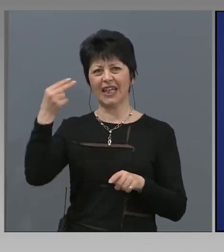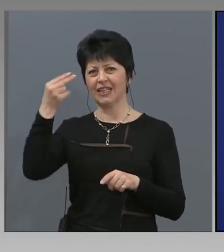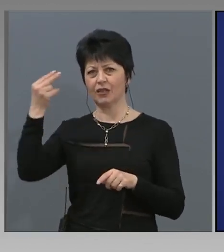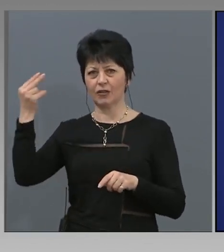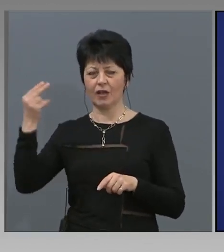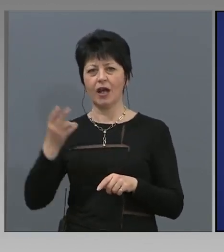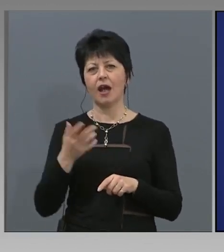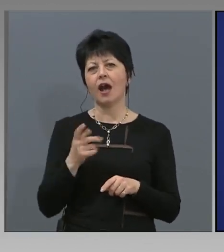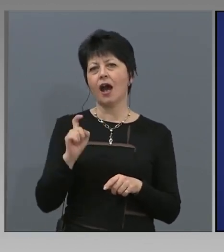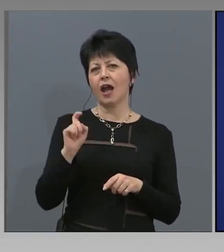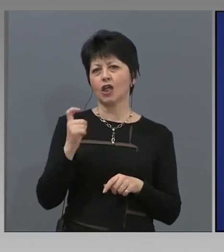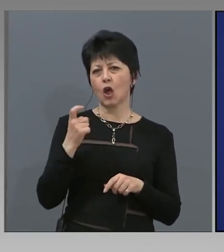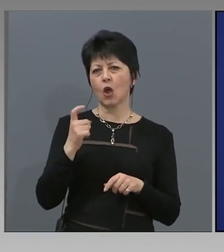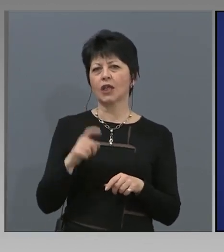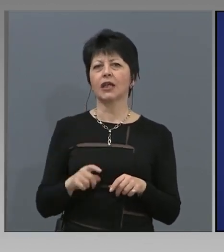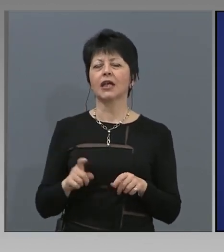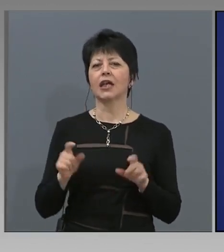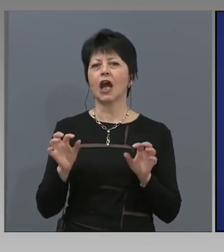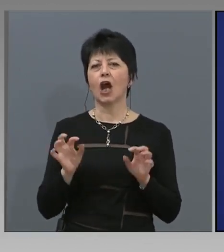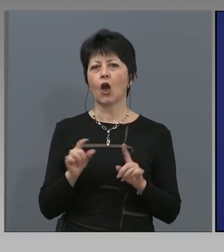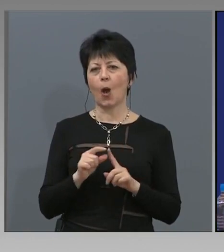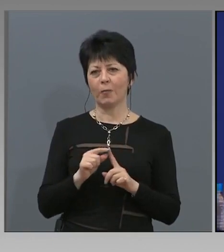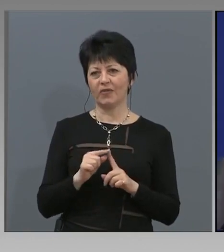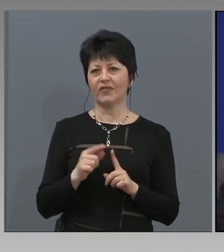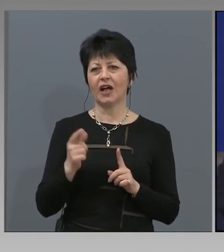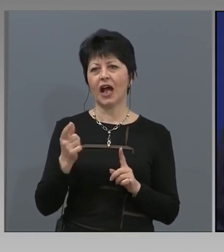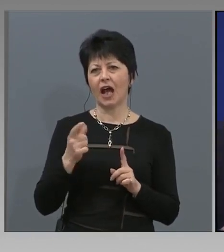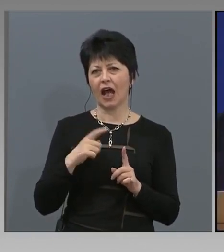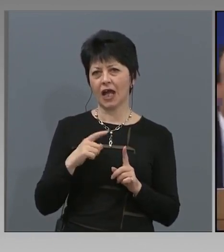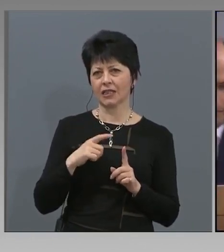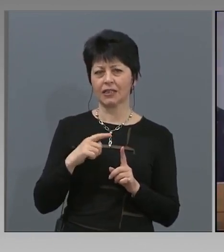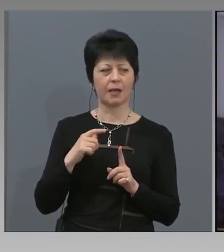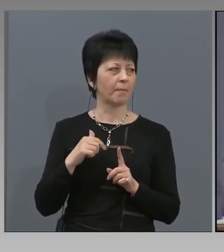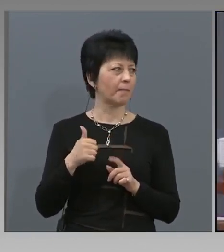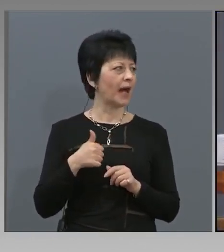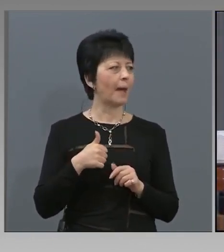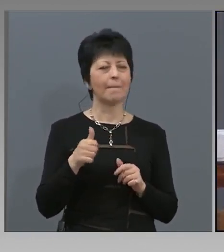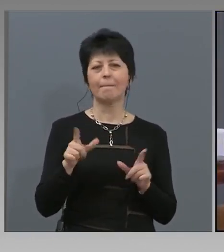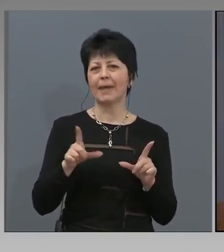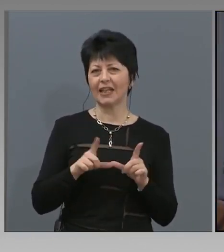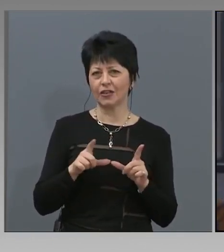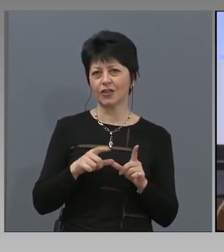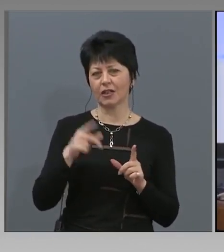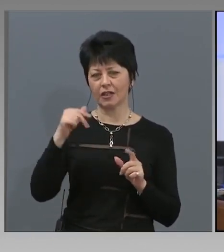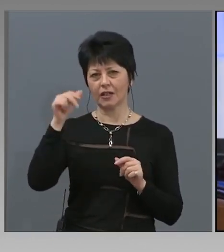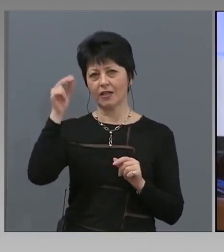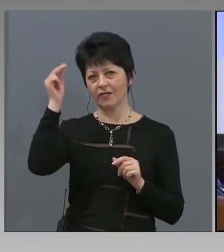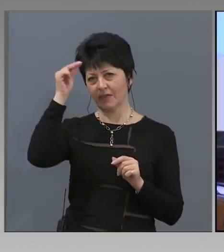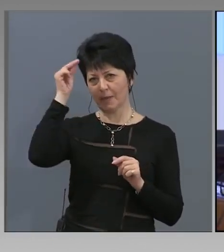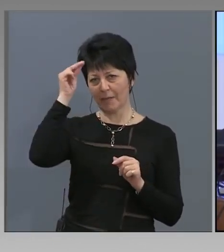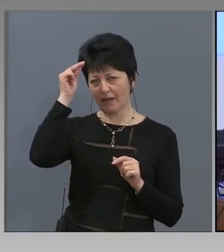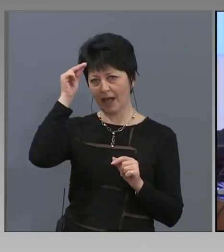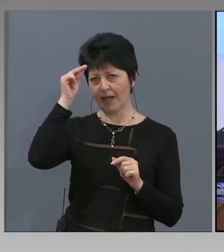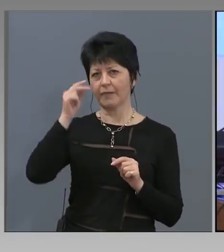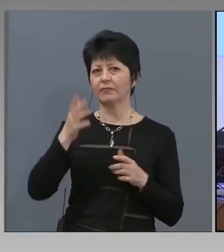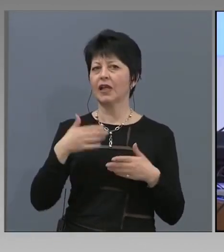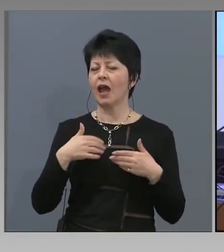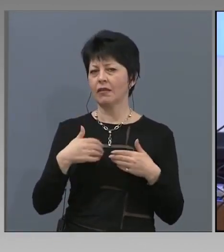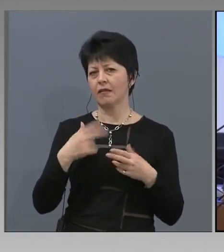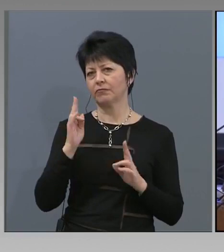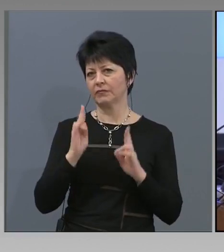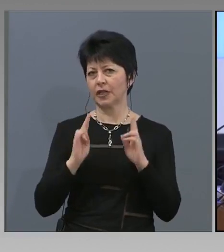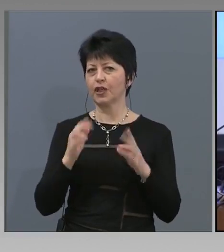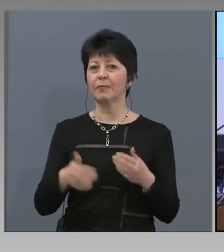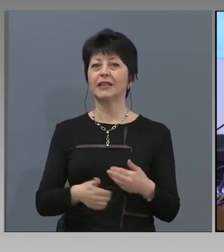казвам се Георгий Робев, аз съм регионален менеджер на SAS Institute за България. ние решихме да подкрепиме